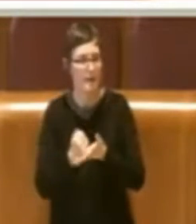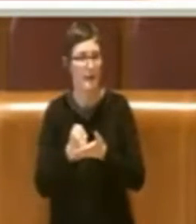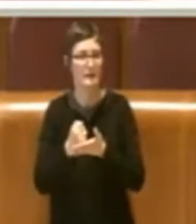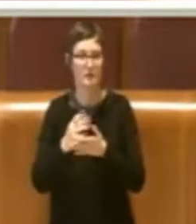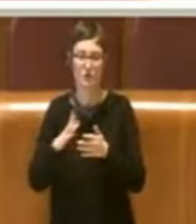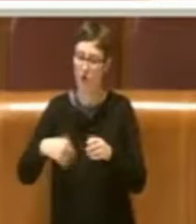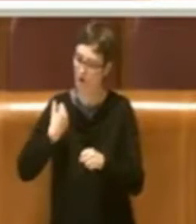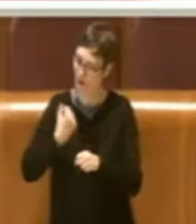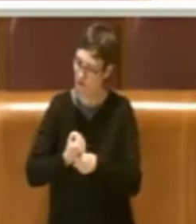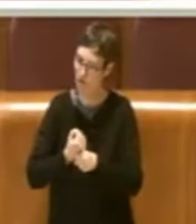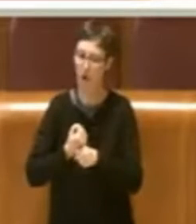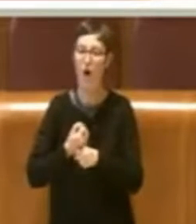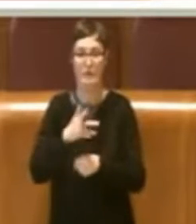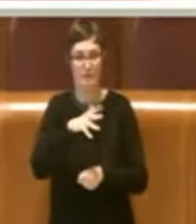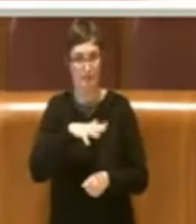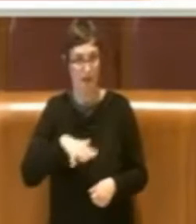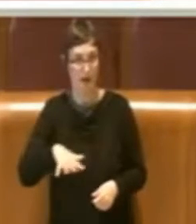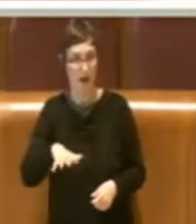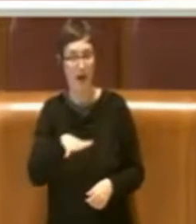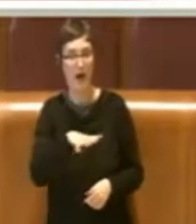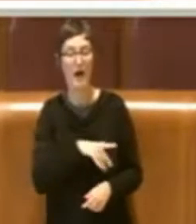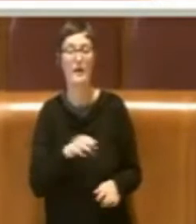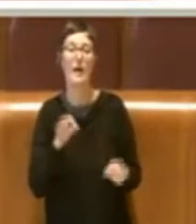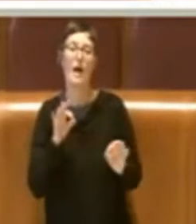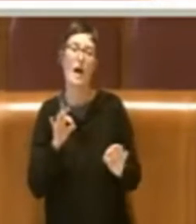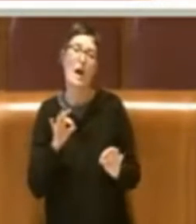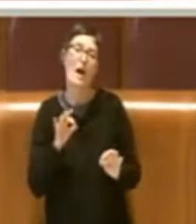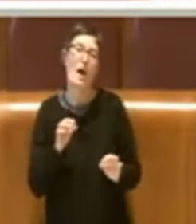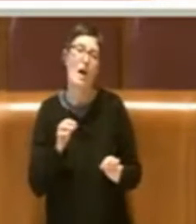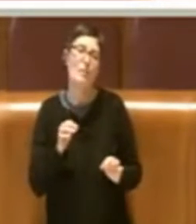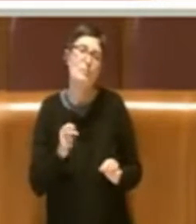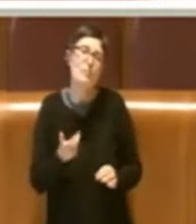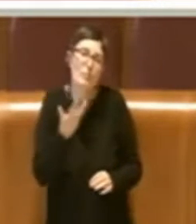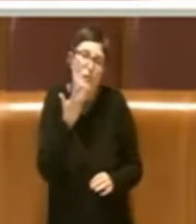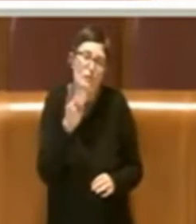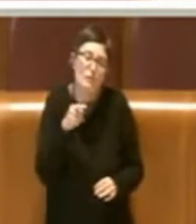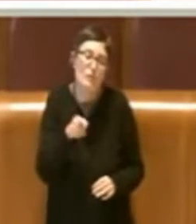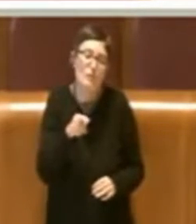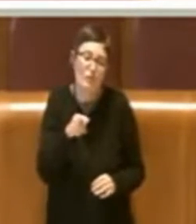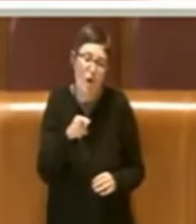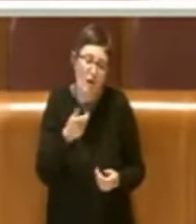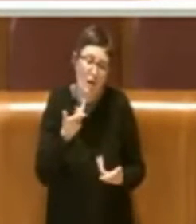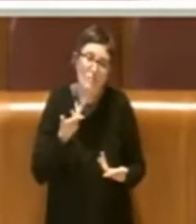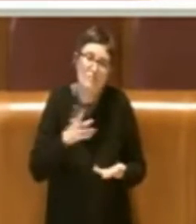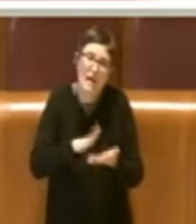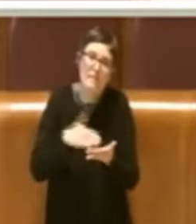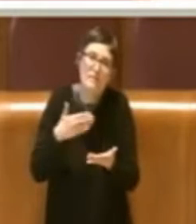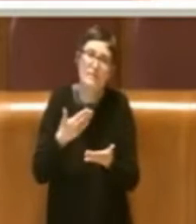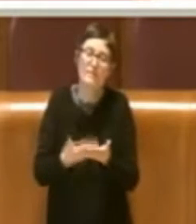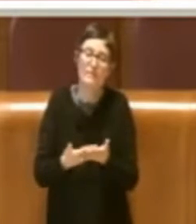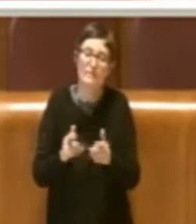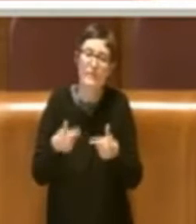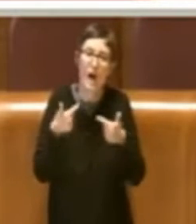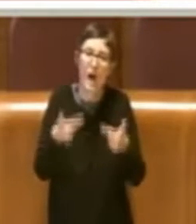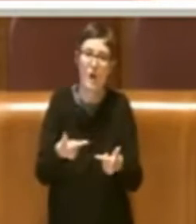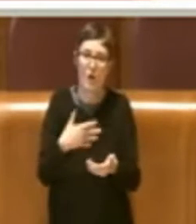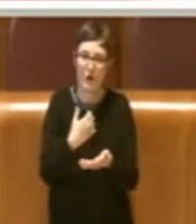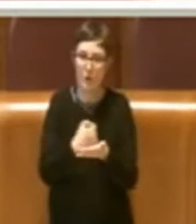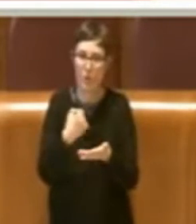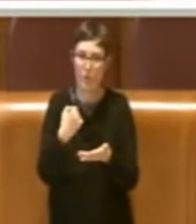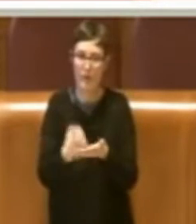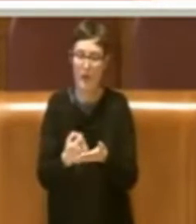sito e proprio con la volontà di andare a valorizzare anche questa documentazione insomma in coordinamento con la